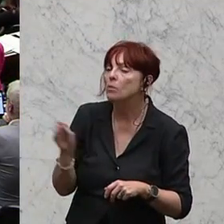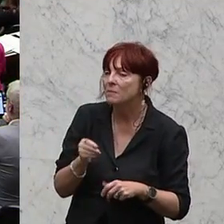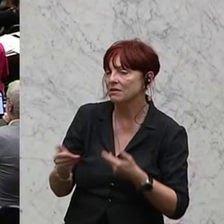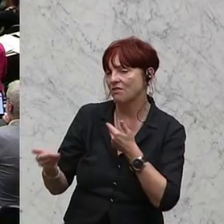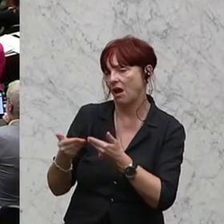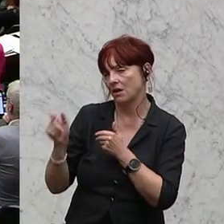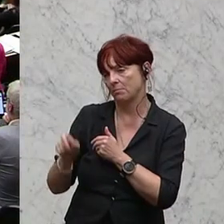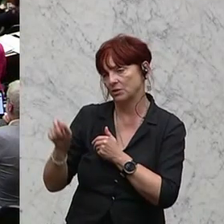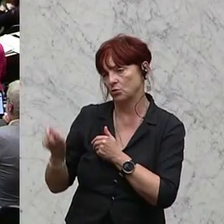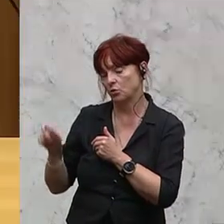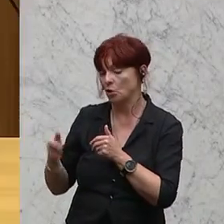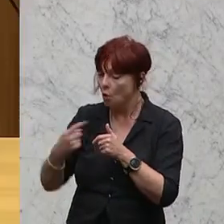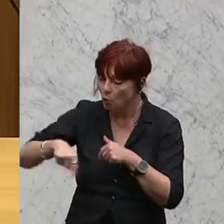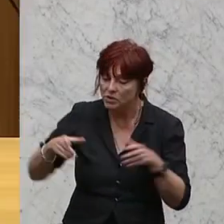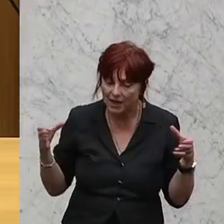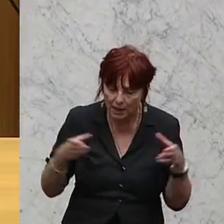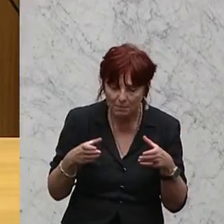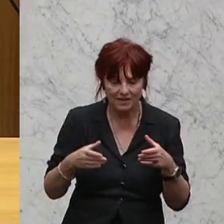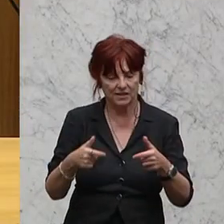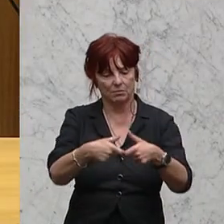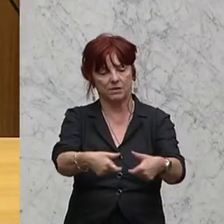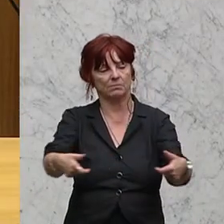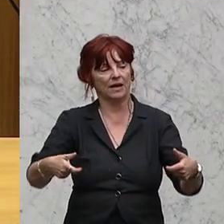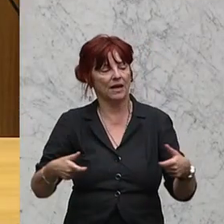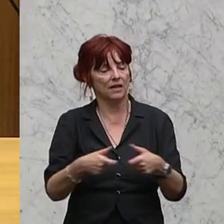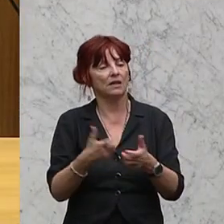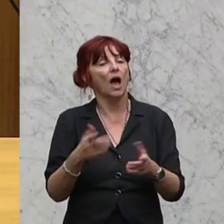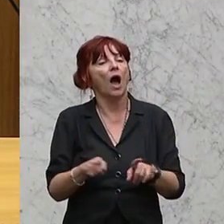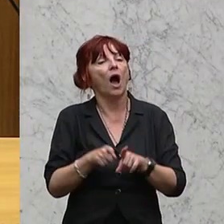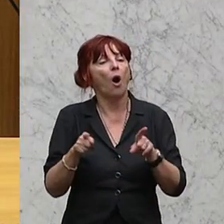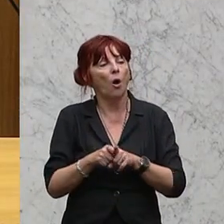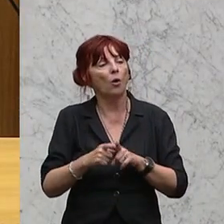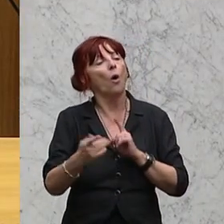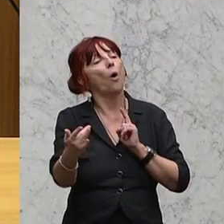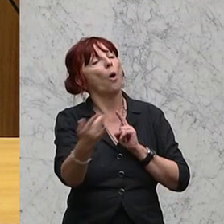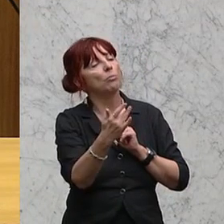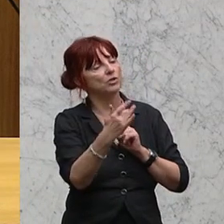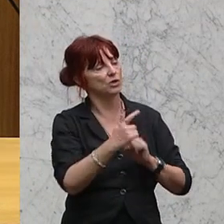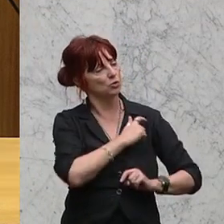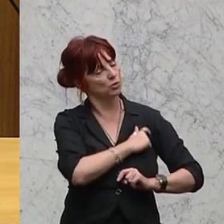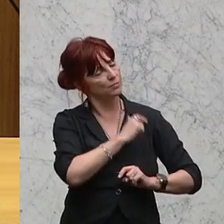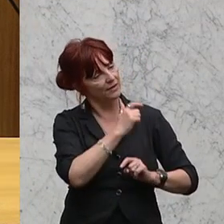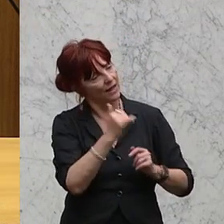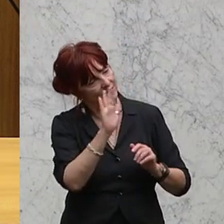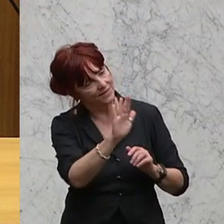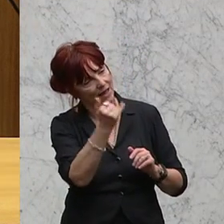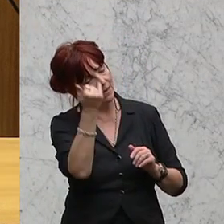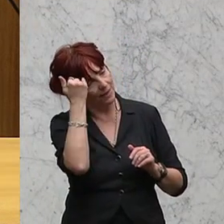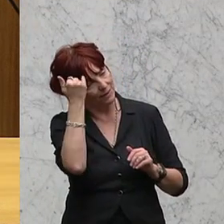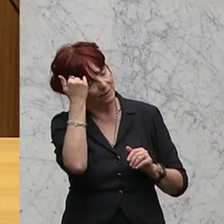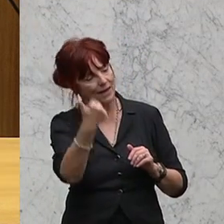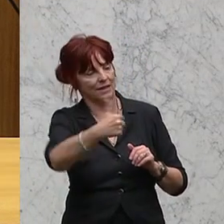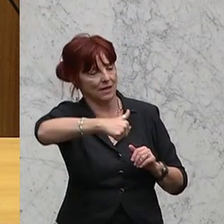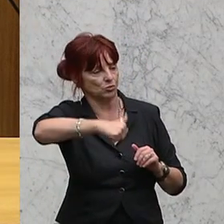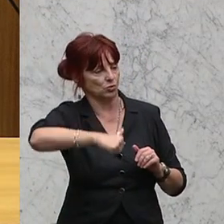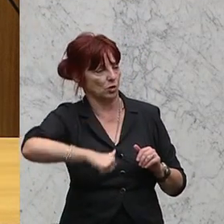unser gemeinsames Paket, die Beiträge der Oppositionsparteien waren sehr, sehr wertvoll und gerade die Grünen haben hier